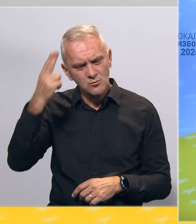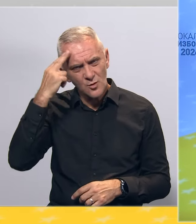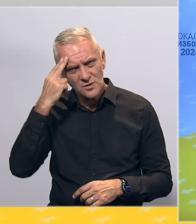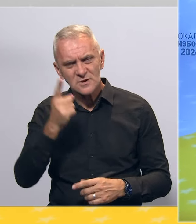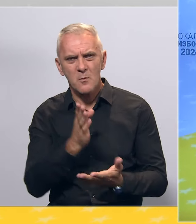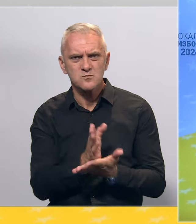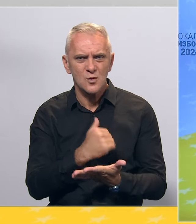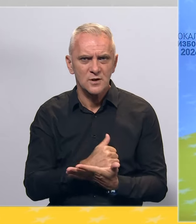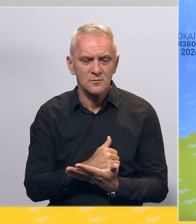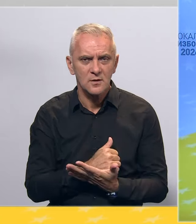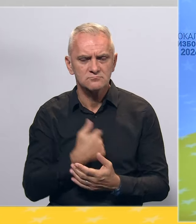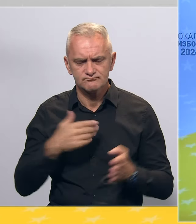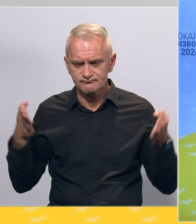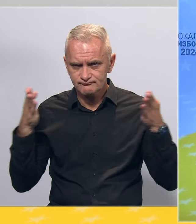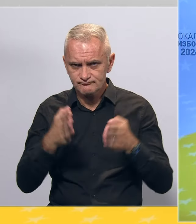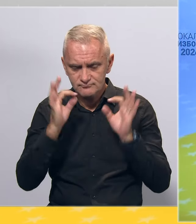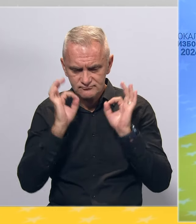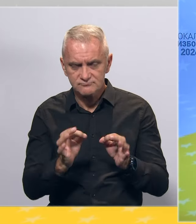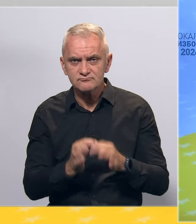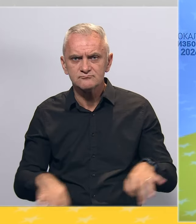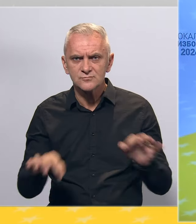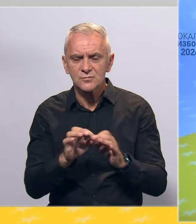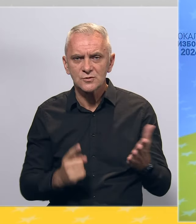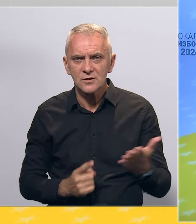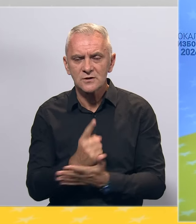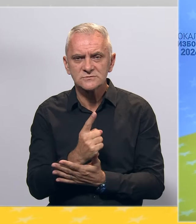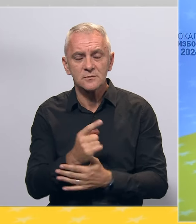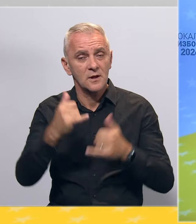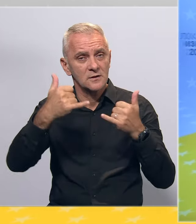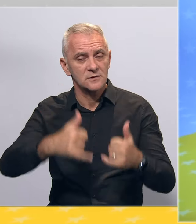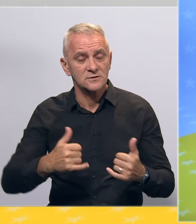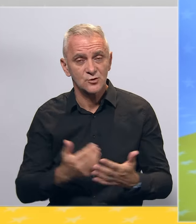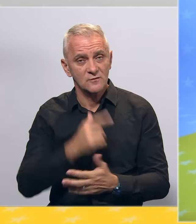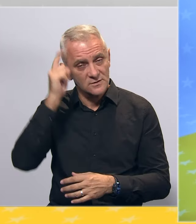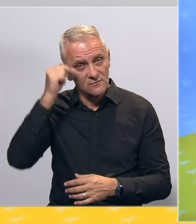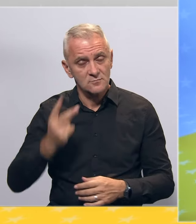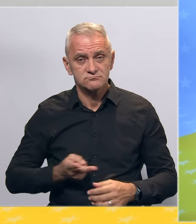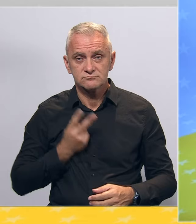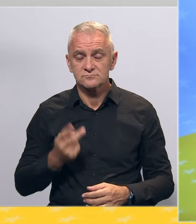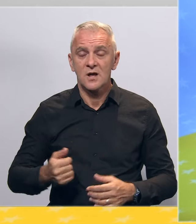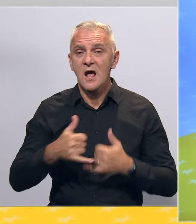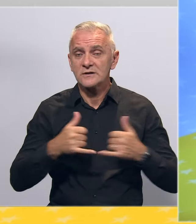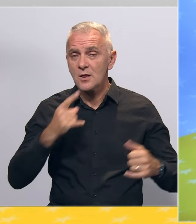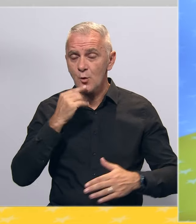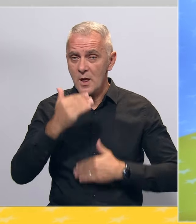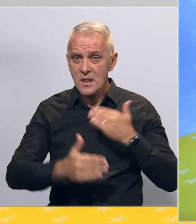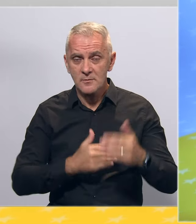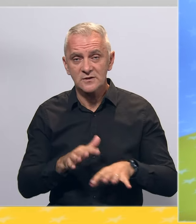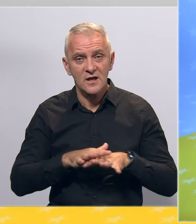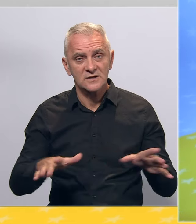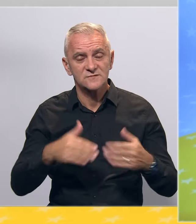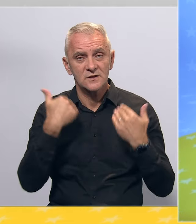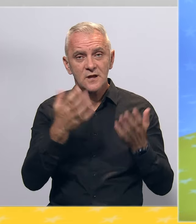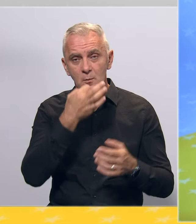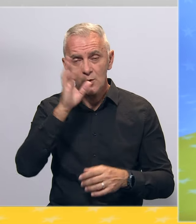niti podjelama, usredotočili smo se na konkretne projekte i rezultate. Danas novi travnik ponosno nosi titulu grada koji napreduje, razvija se i